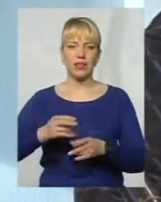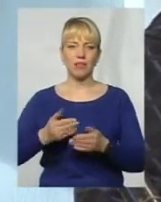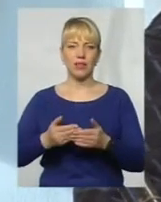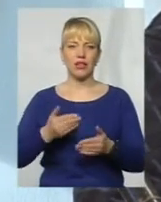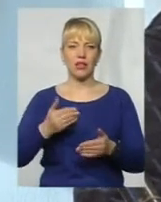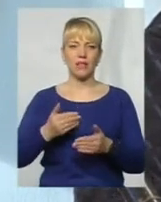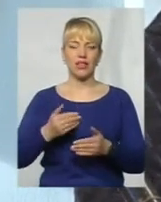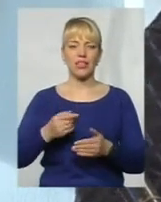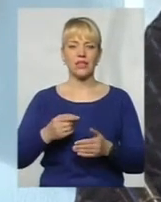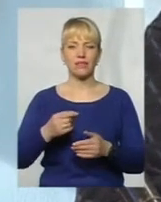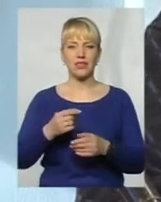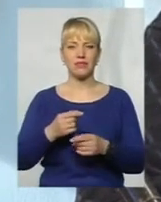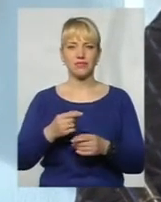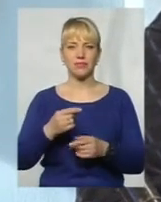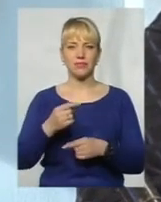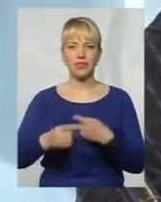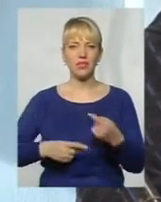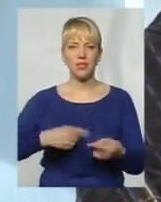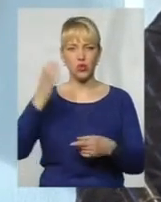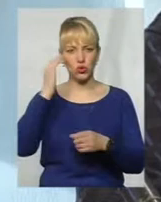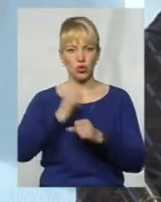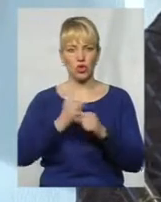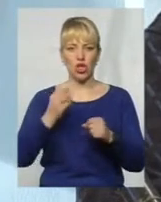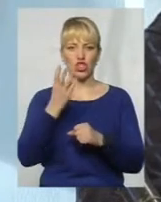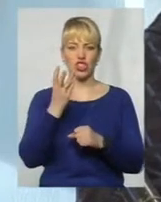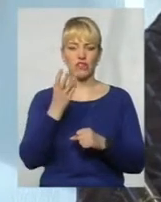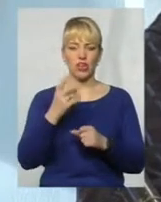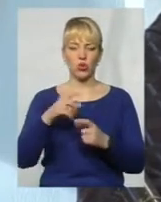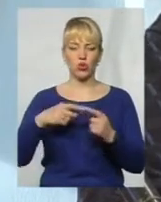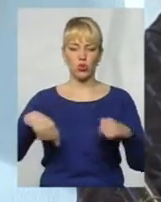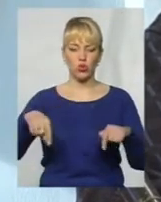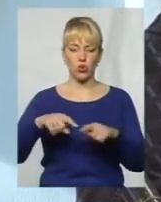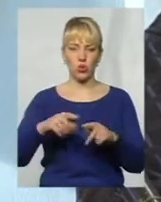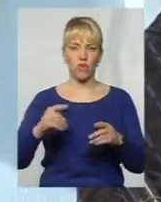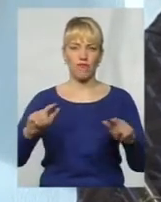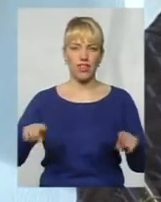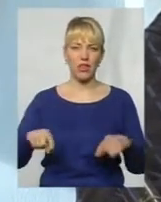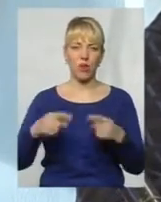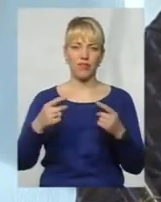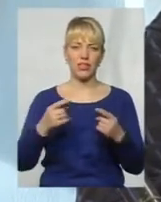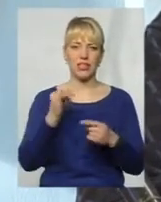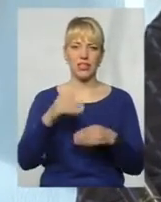48-й статті, 4-ту зону відновити і дати дітям